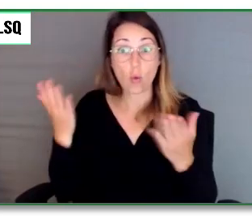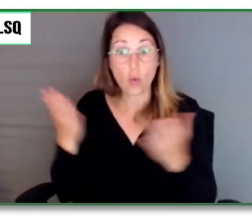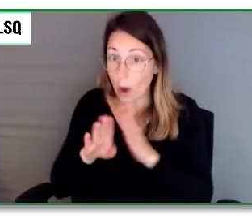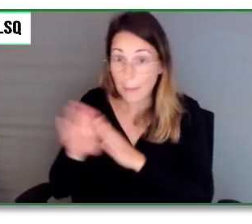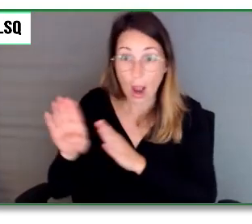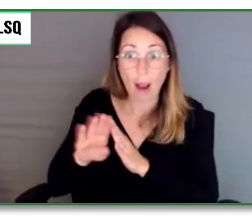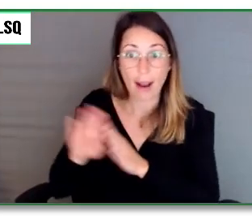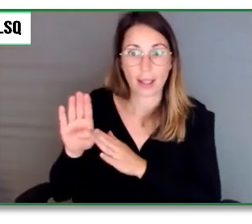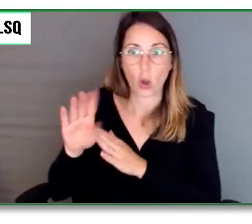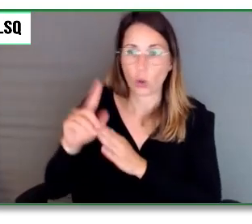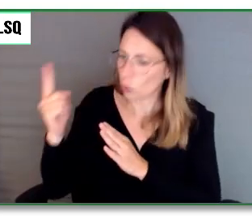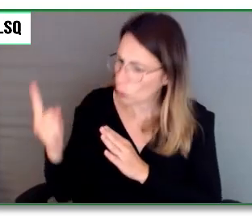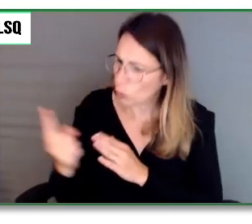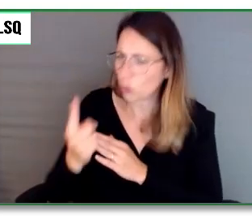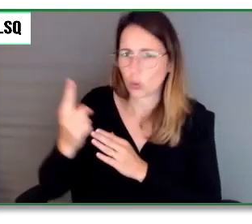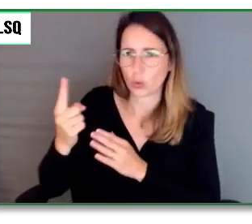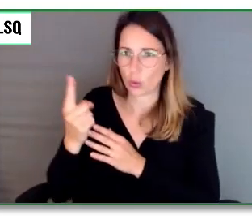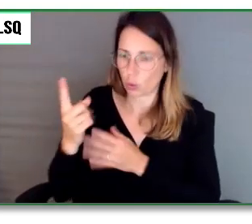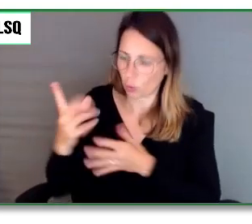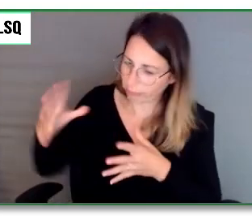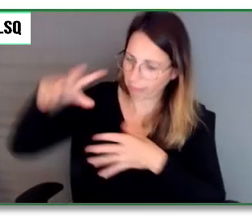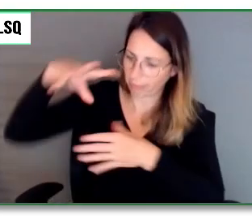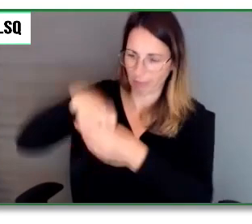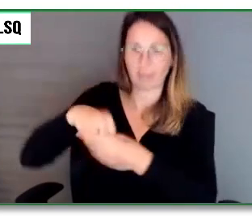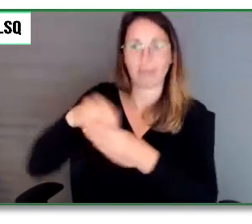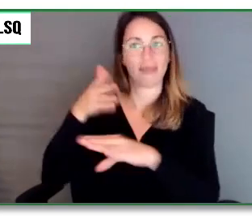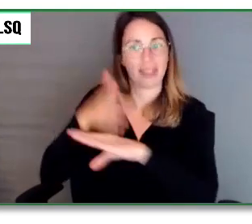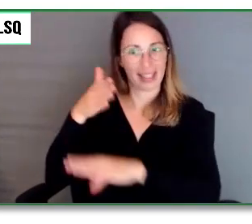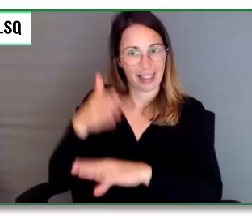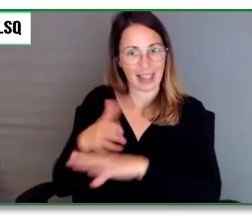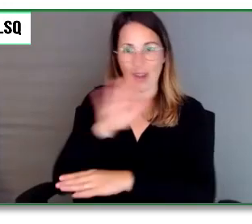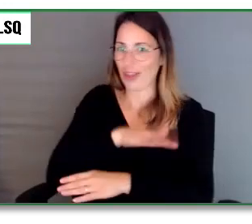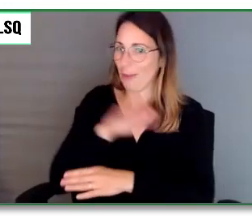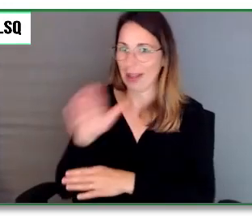'accessibilité dans tous les aspects. Prochaine diapo.